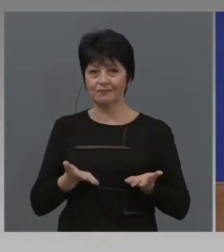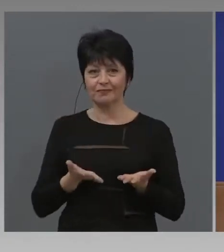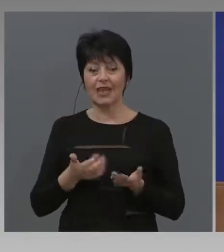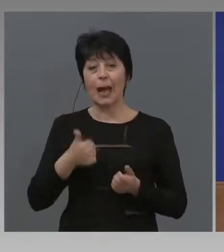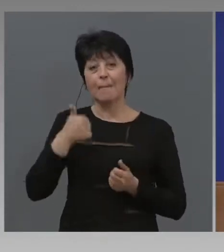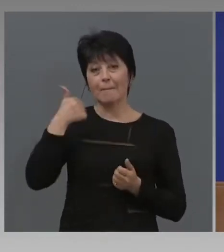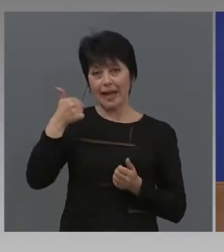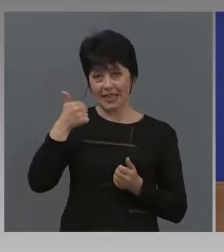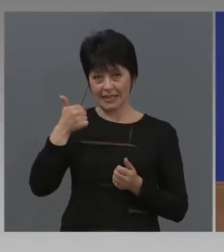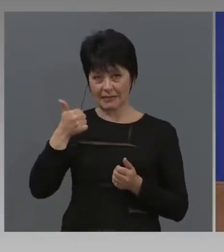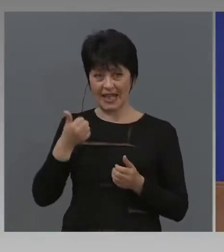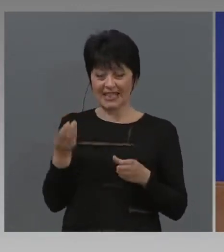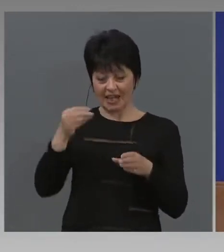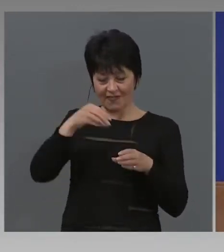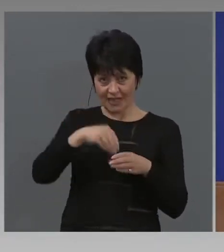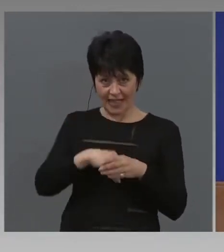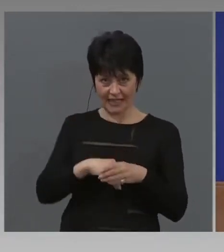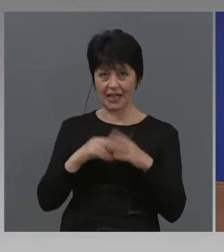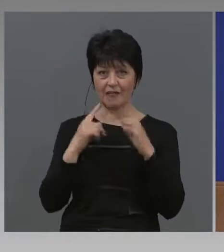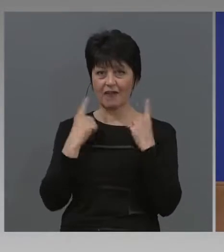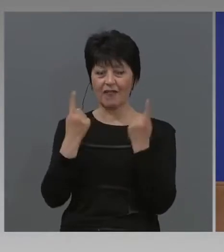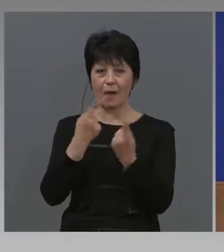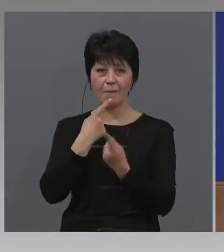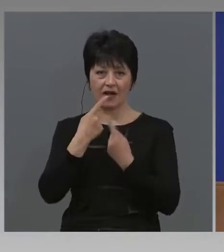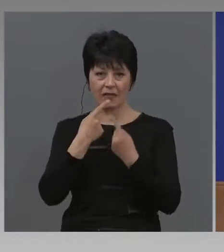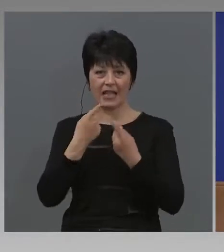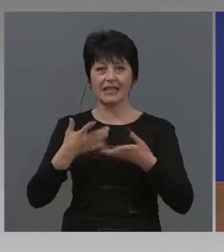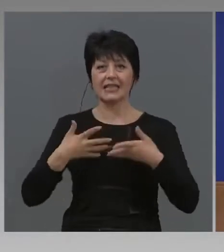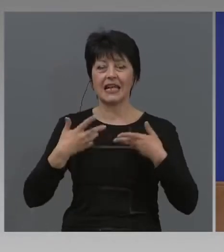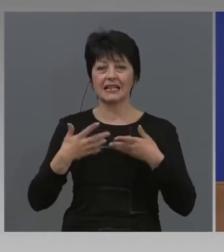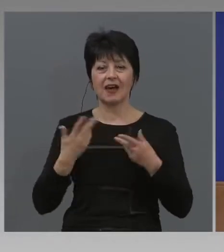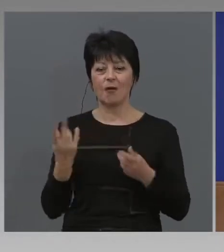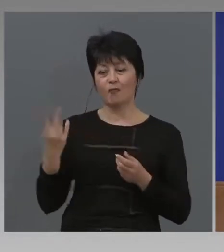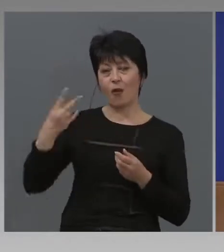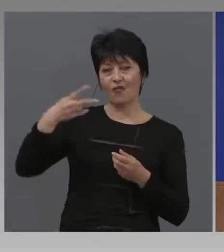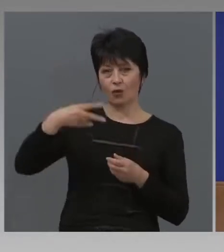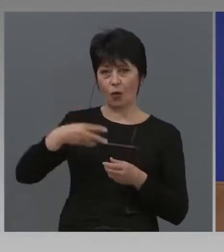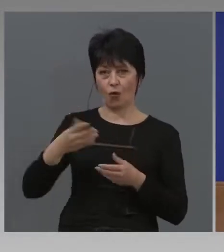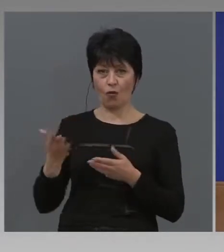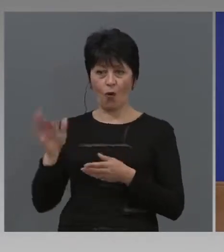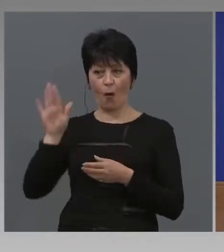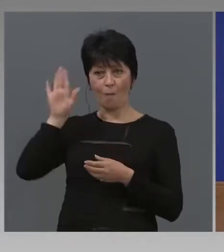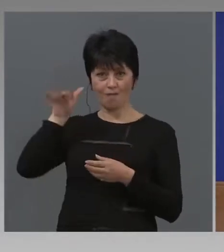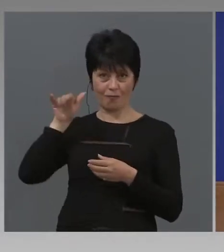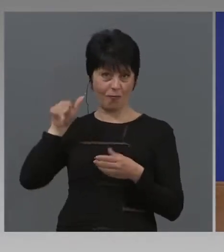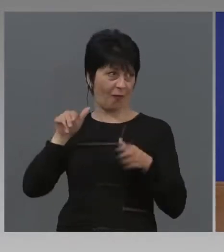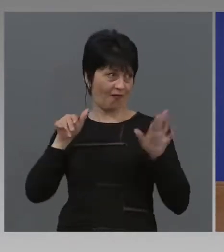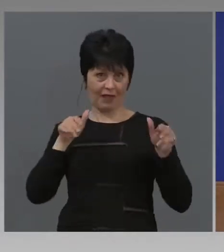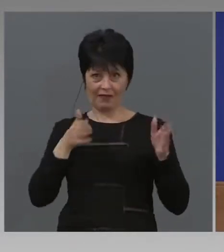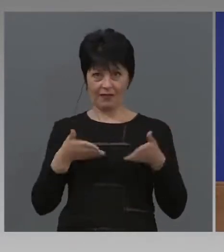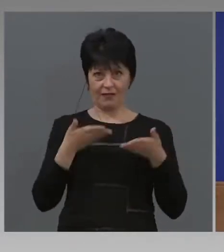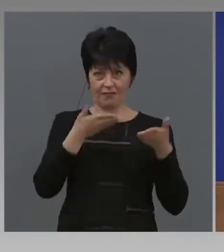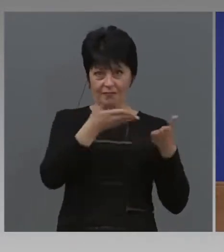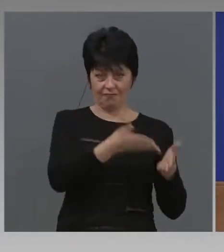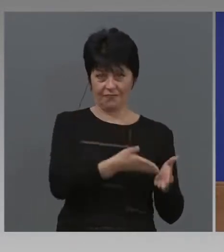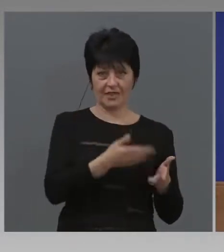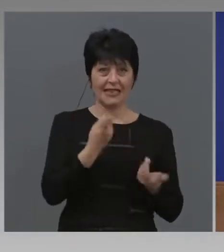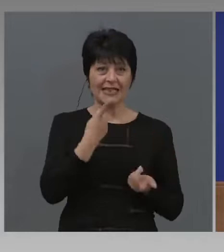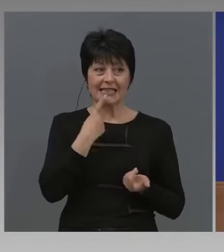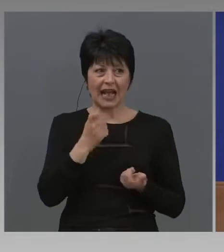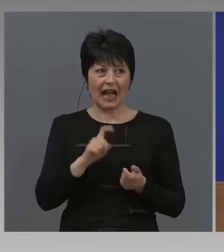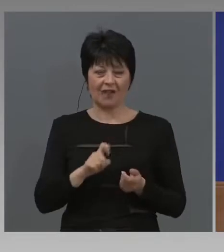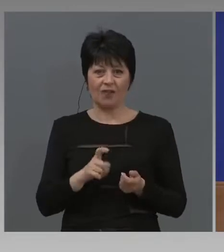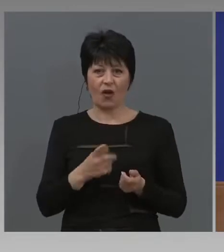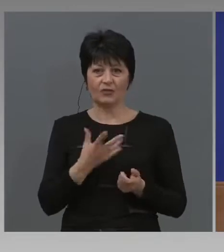БСП са внесли в парламента искане за повторно повикване ваше в парламент. За какво?